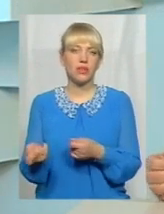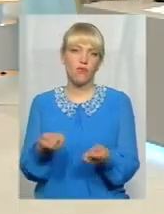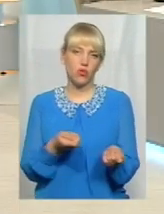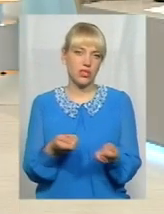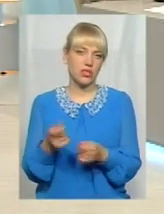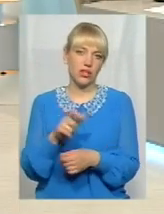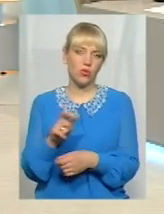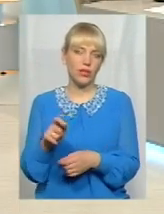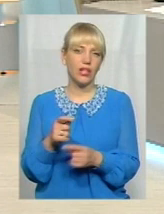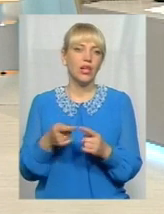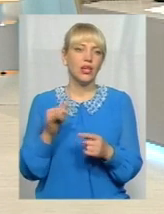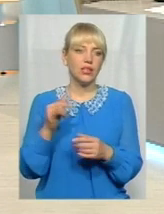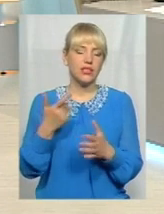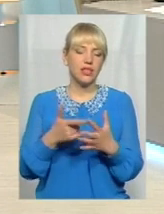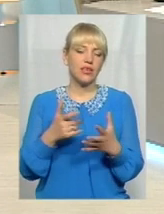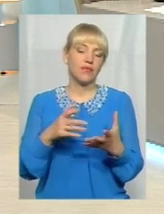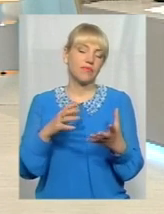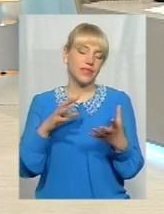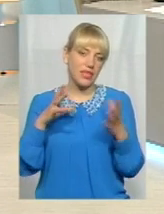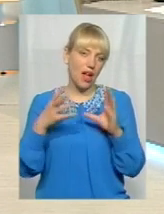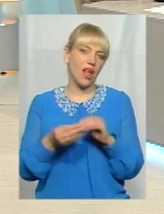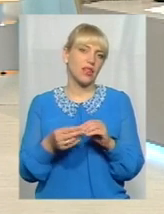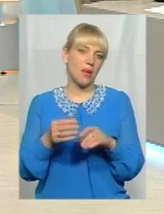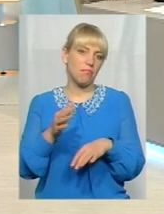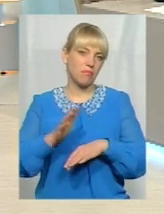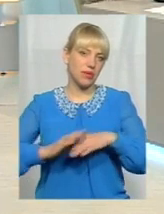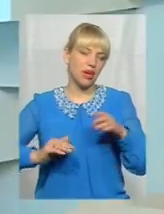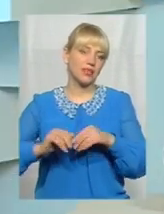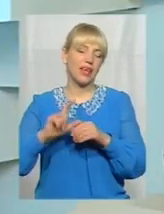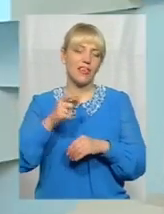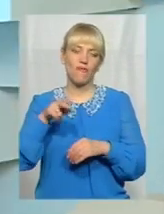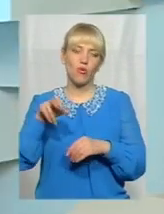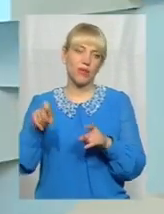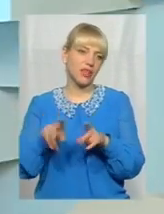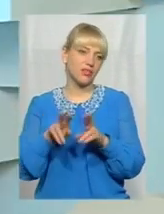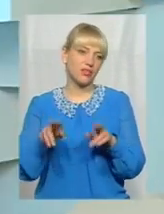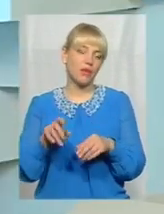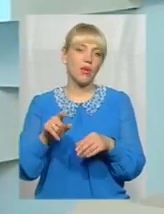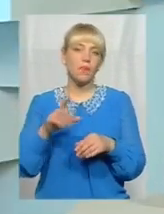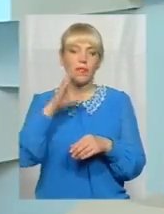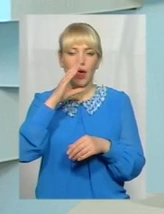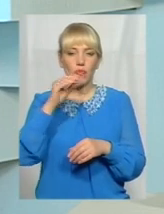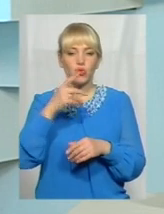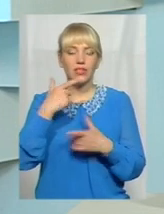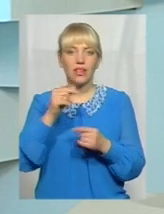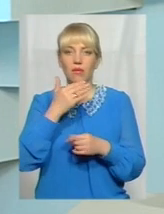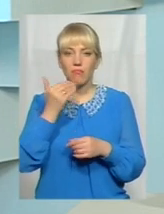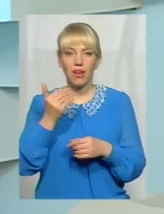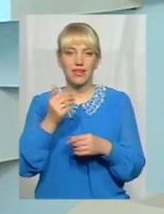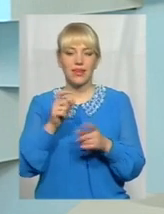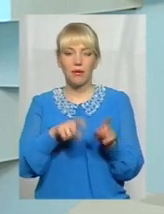практика загальною. І в Європі також. На маршрутах, там, де немає достатньої кількості пасажира,